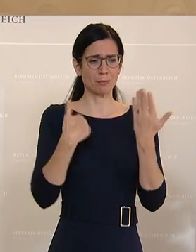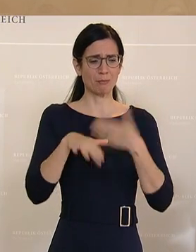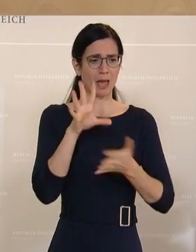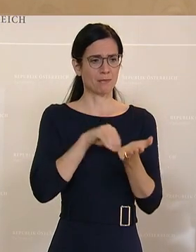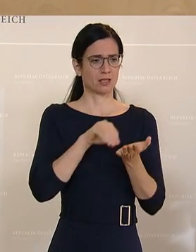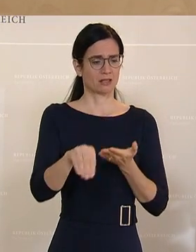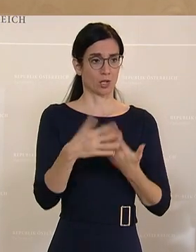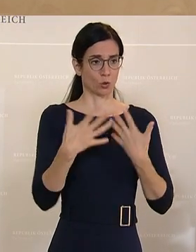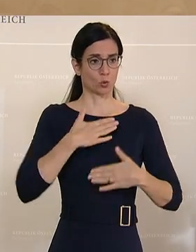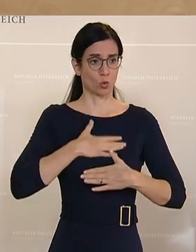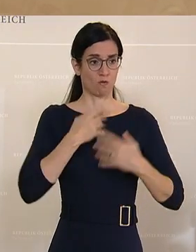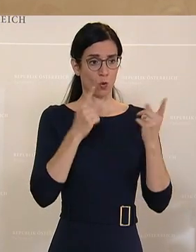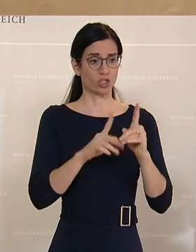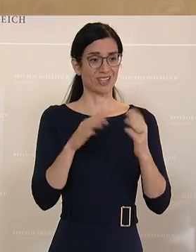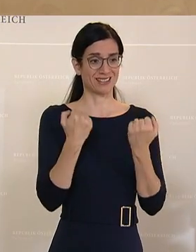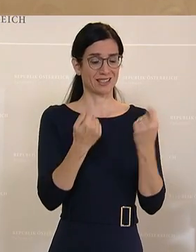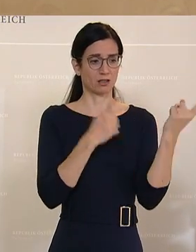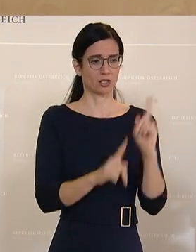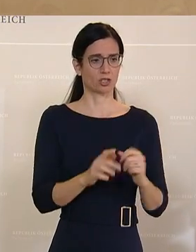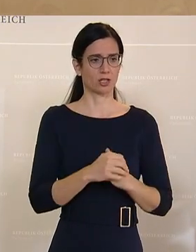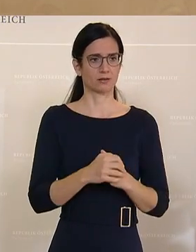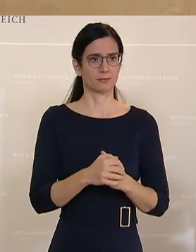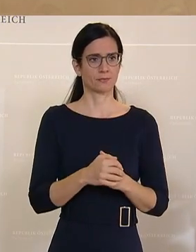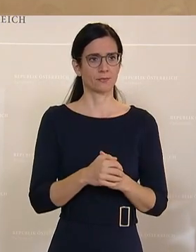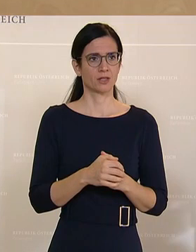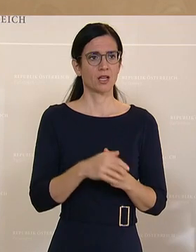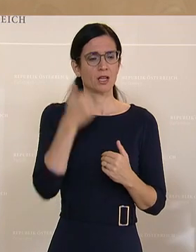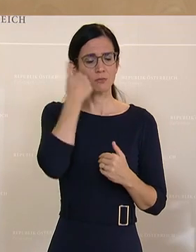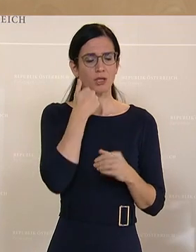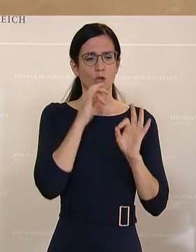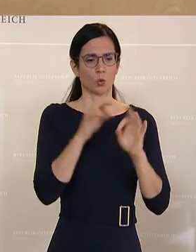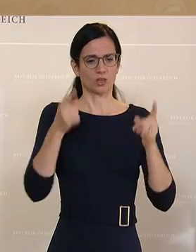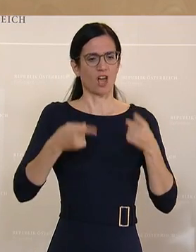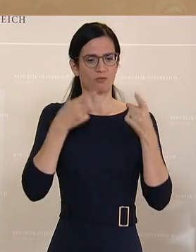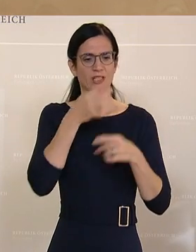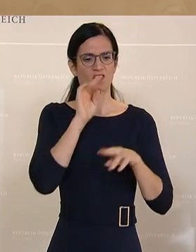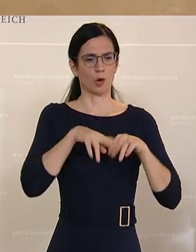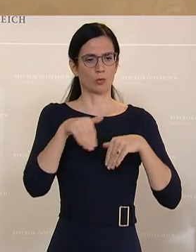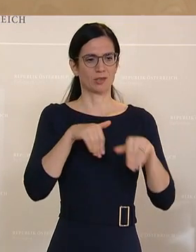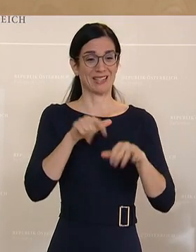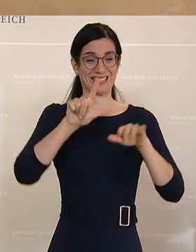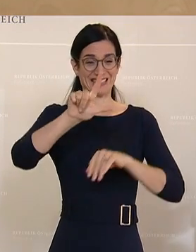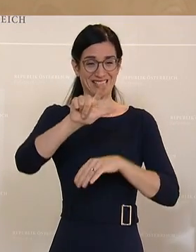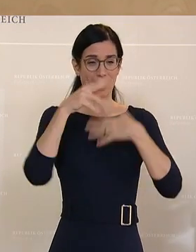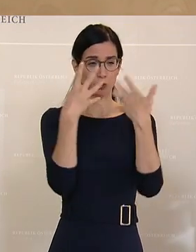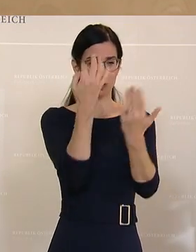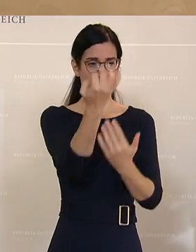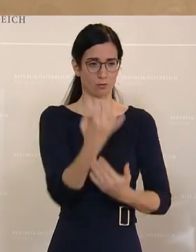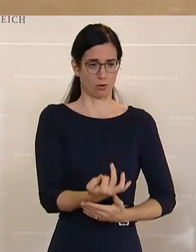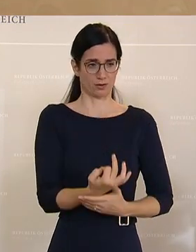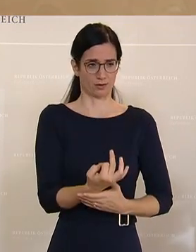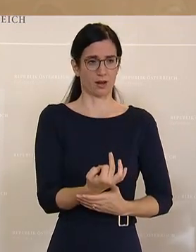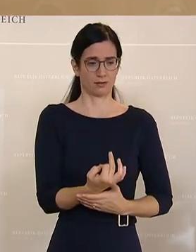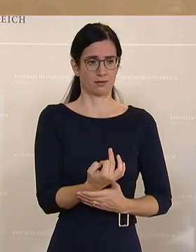haben Sie den Wohlstand gesichert. Ich sage Ihnen ein paar Zollen. Bitte hören Sie zu, Frau Bundesminister, es ist wichtig für Sie. 92 Prozent. 92